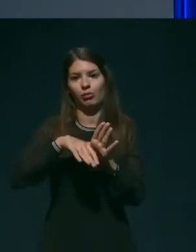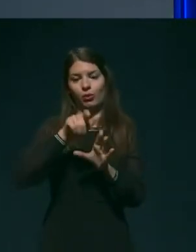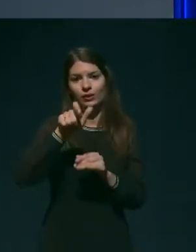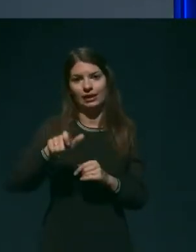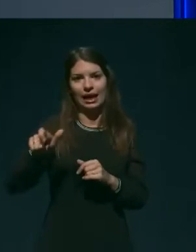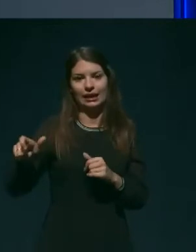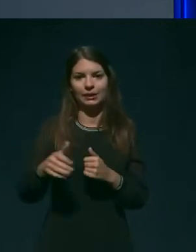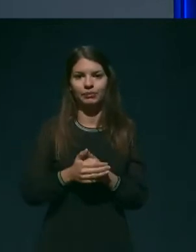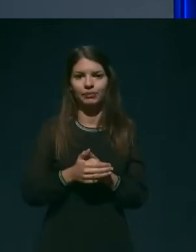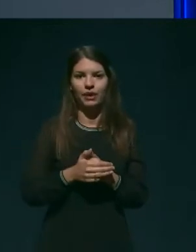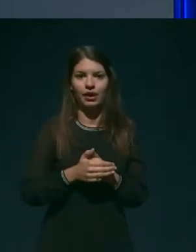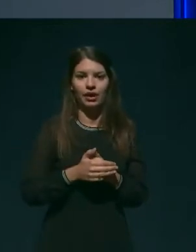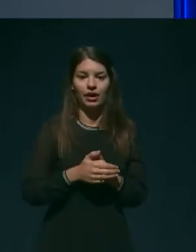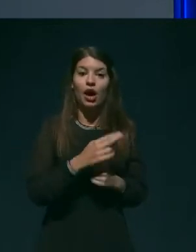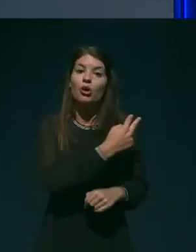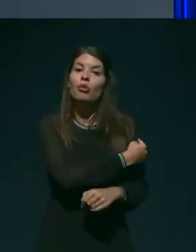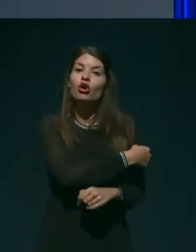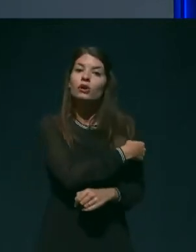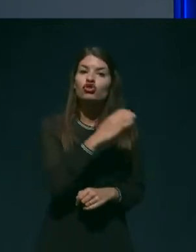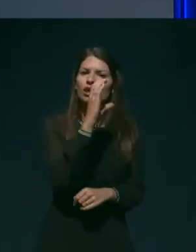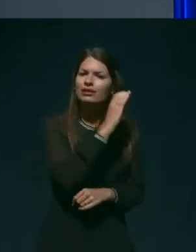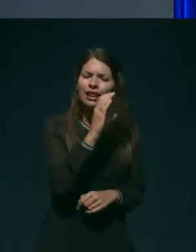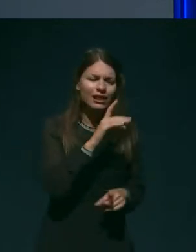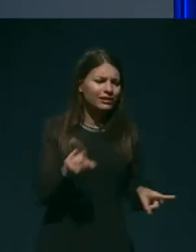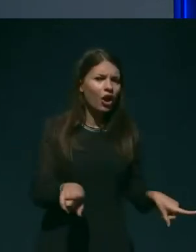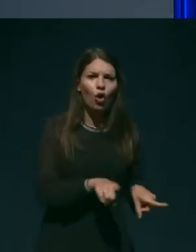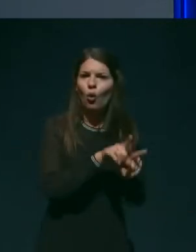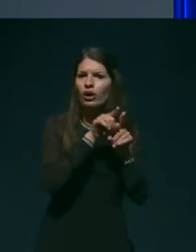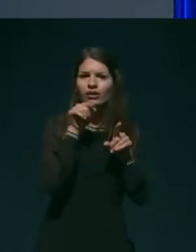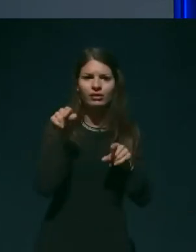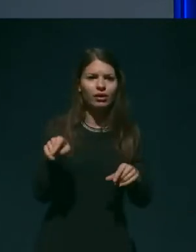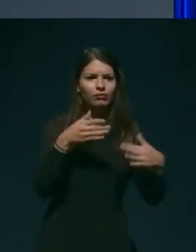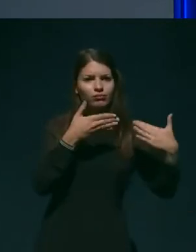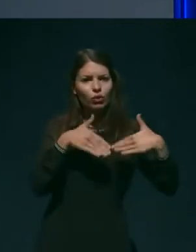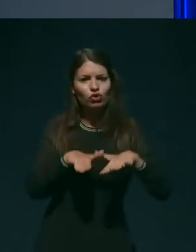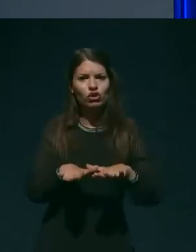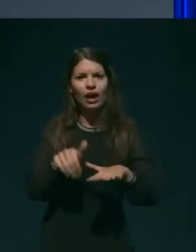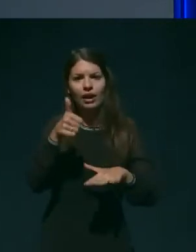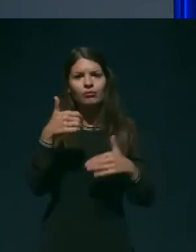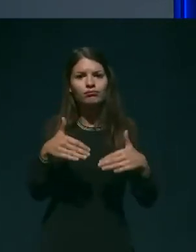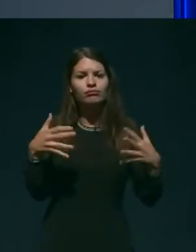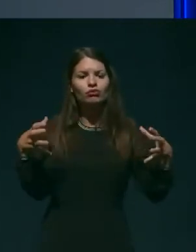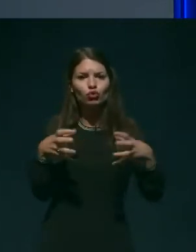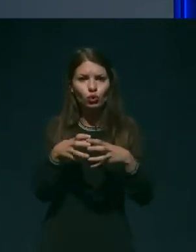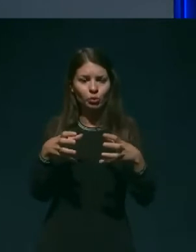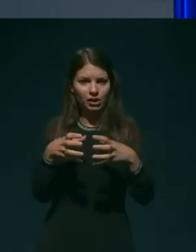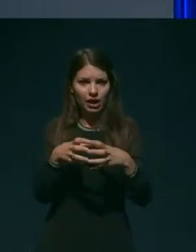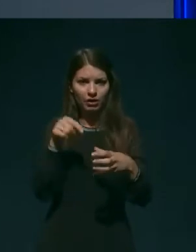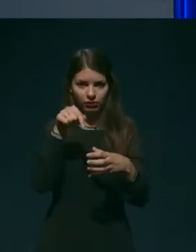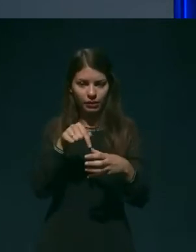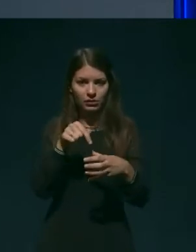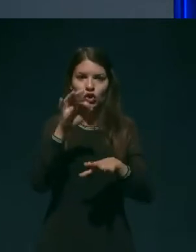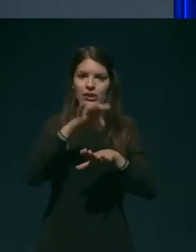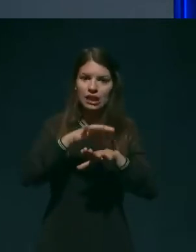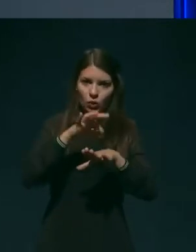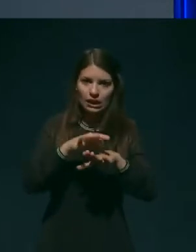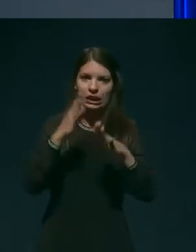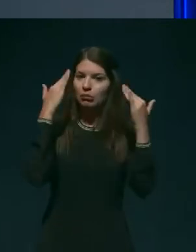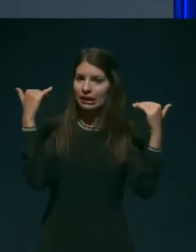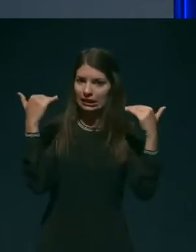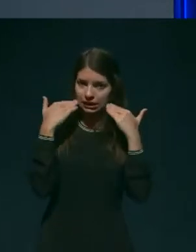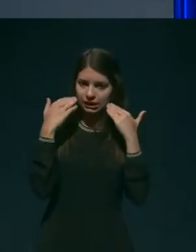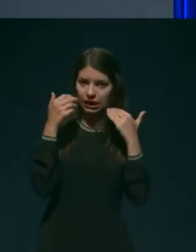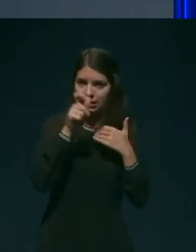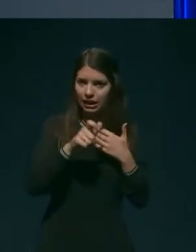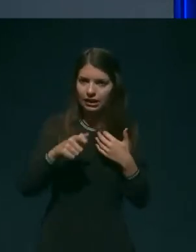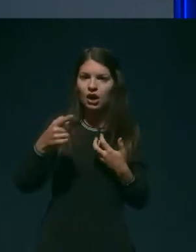Bolnišnica celje je takoj tja napotila tako imeljano interventno skupino, zdravnike in medicinske sestre, ki so